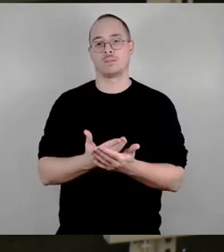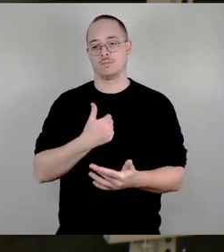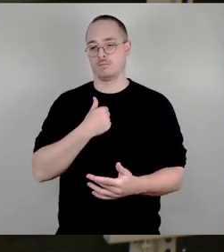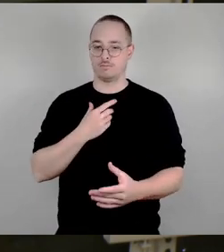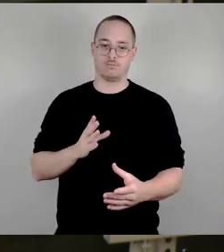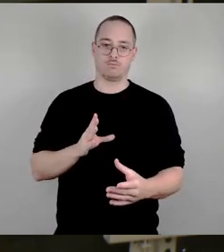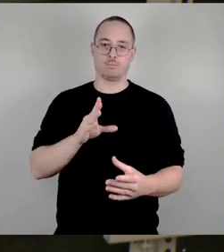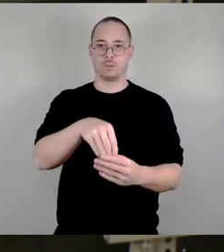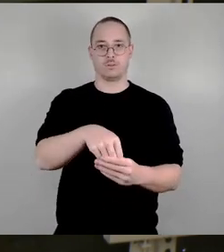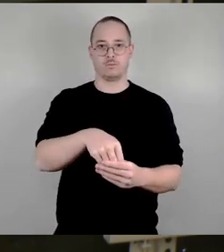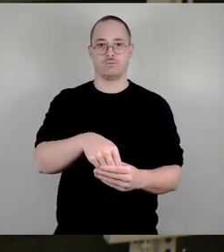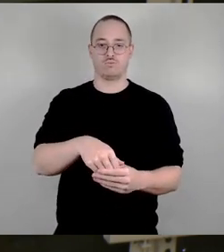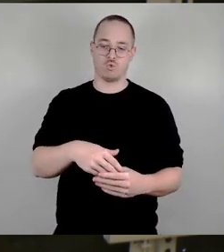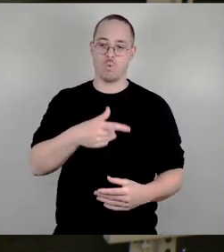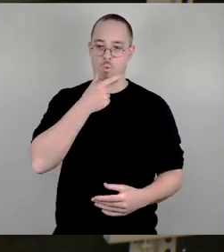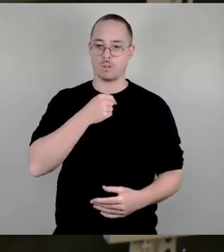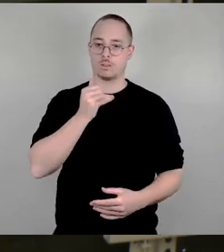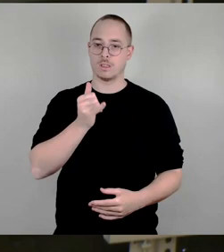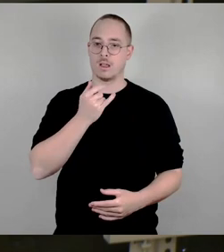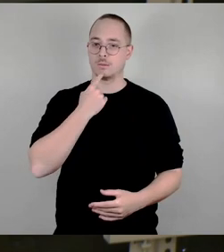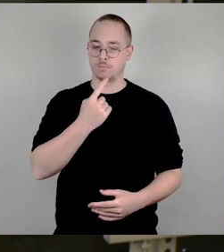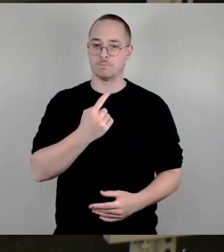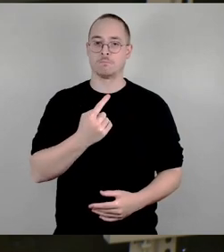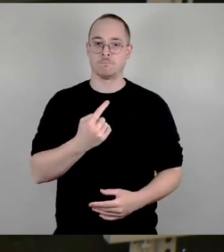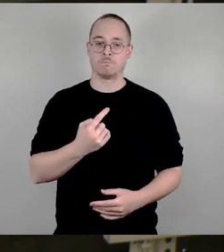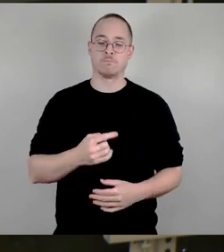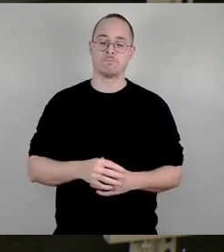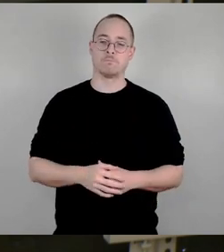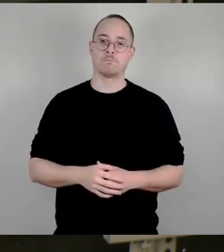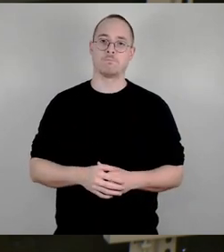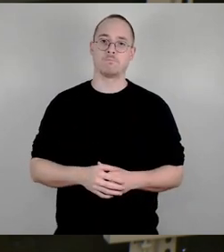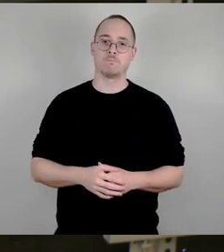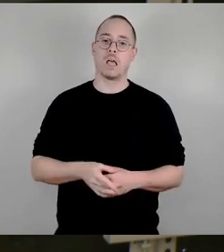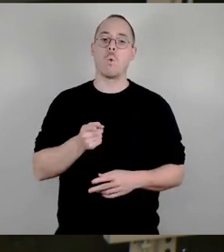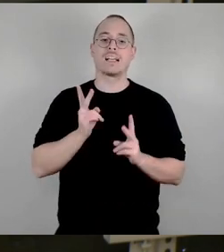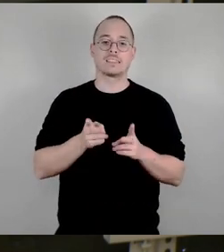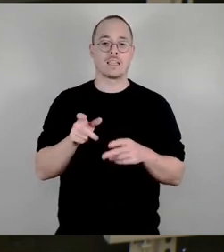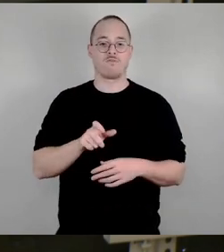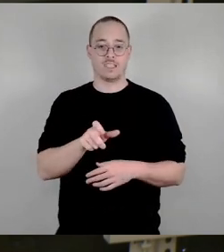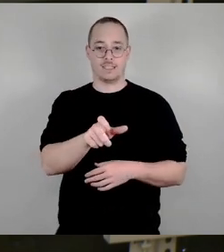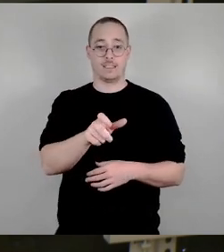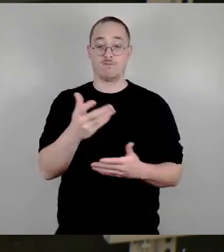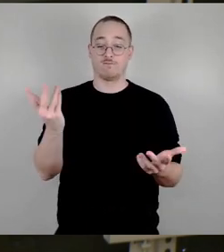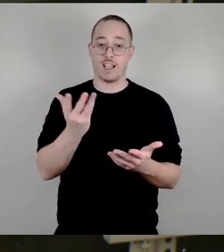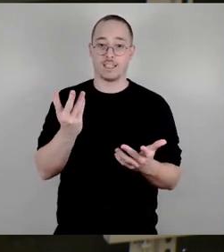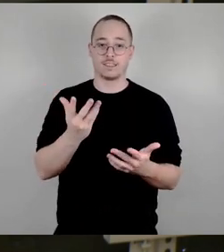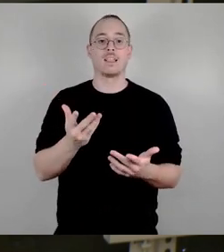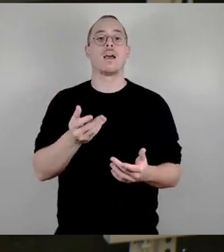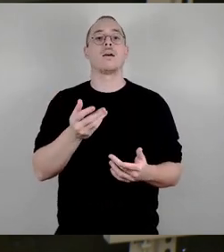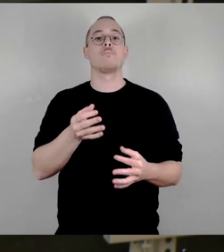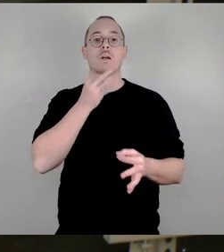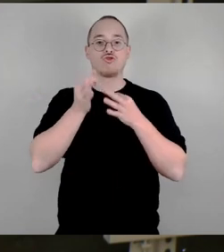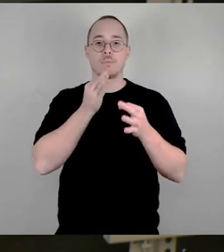ich glaube, es ist der richtige Weg, bestimmte Zeiten festzulegen, bestimmte Orte auszuschließen.